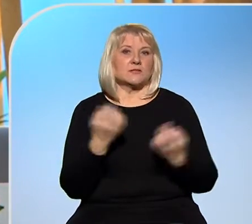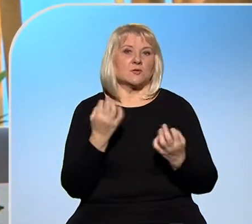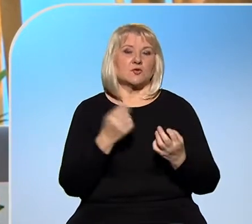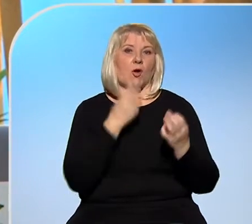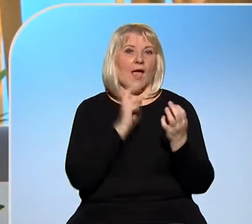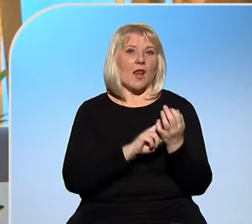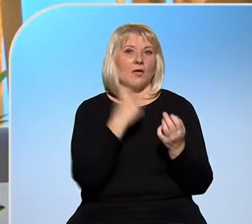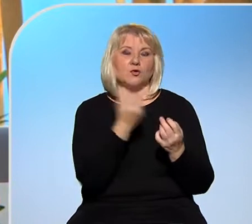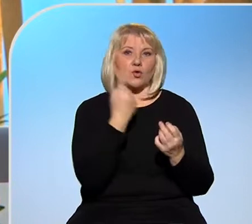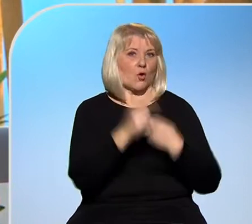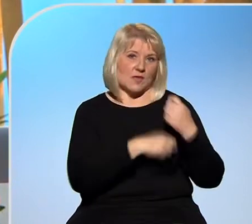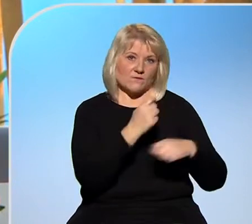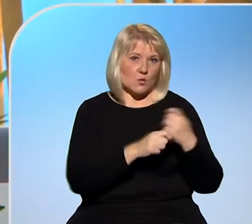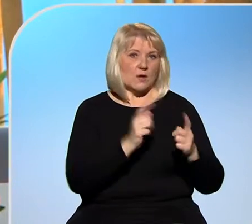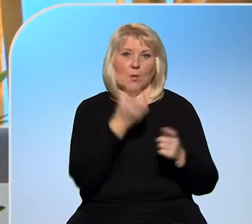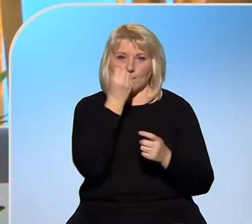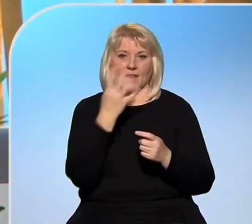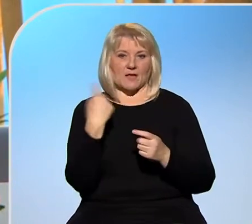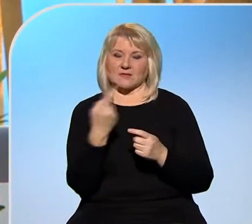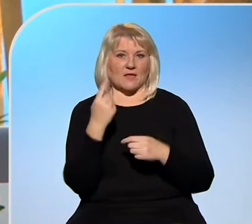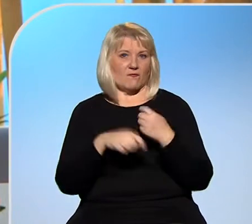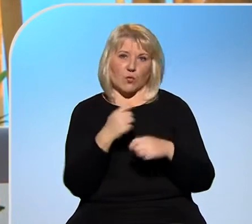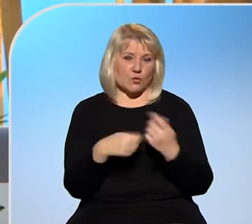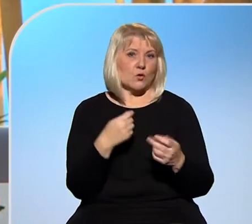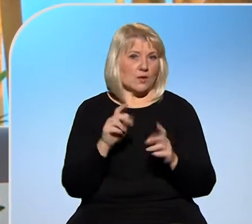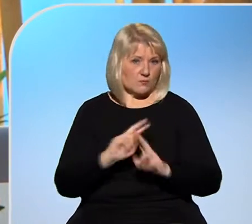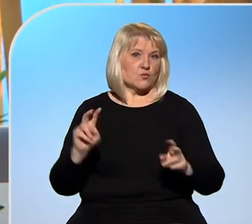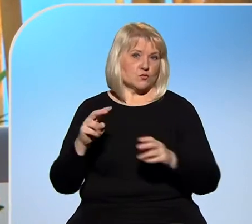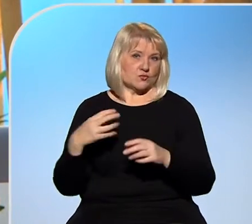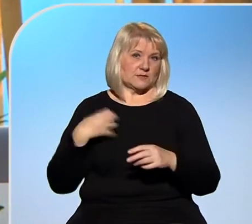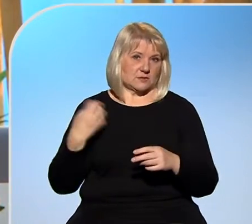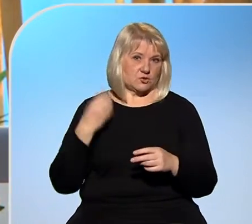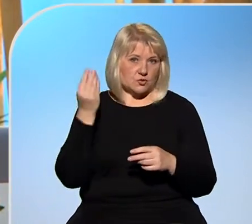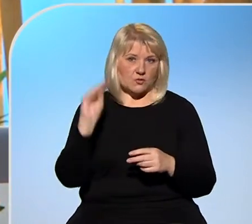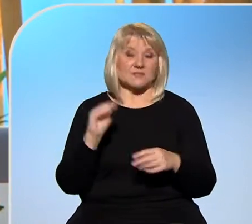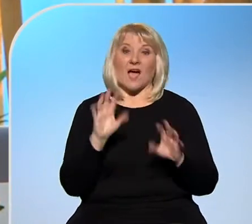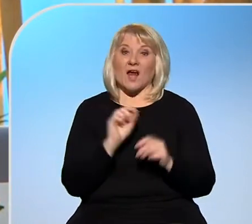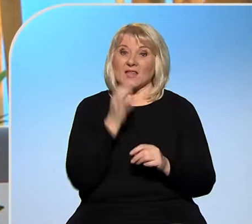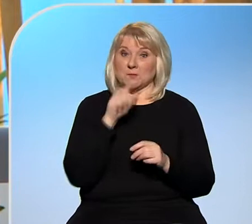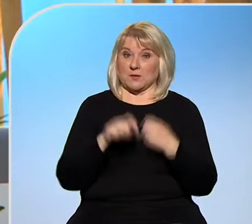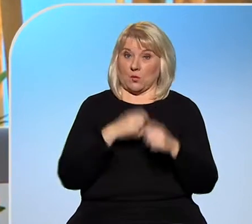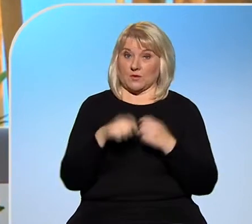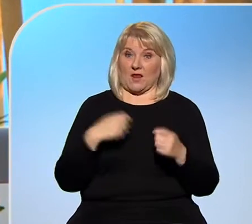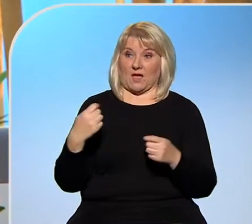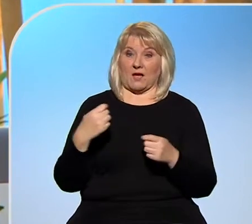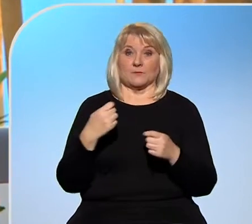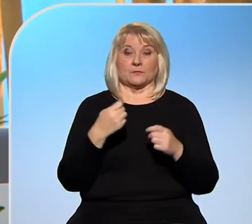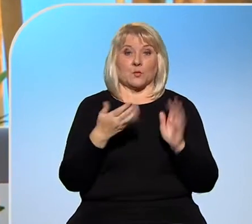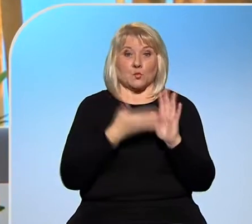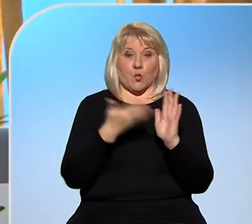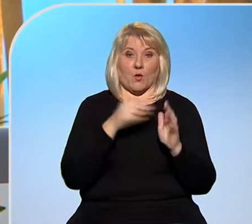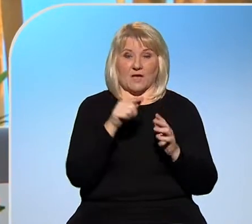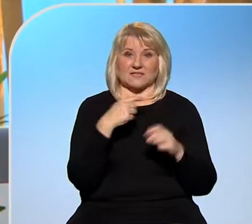Tady pozor poukážu na to, že pokud byste to reklamovali u svododavatele, tak je to placená služba. To znamená, pokud se neprokáže, že